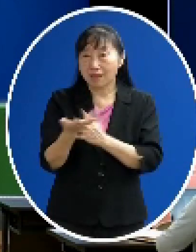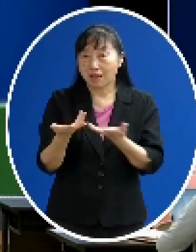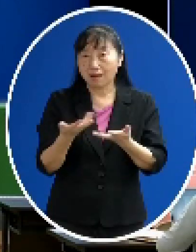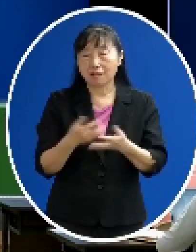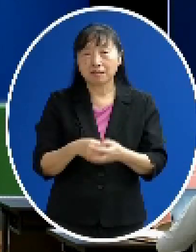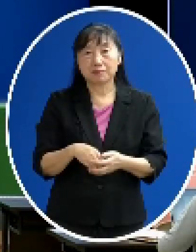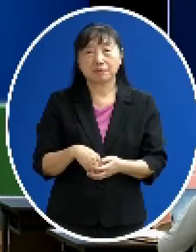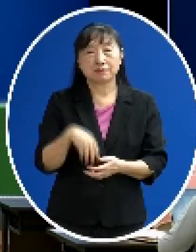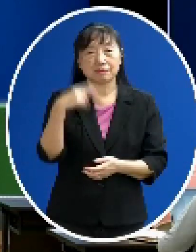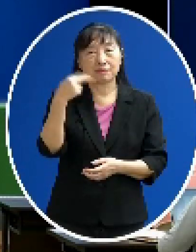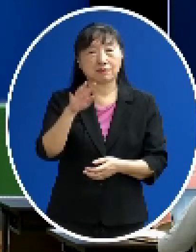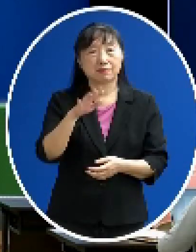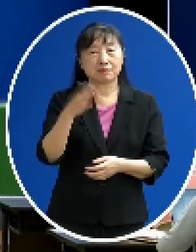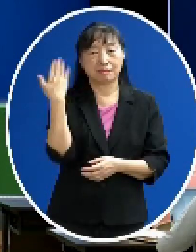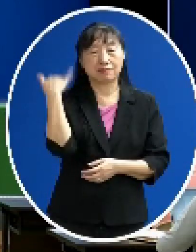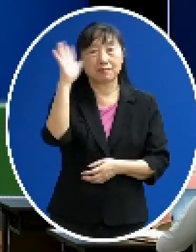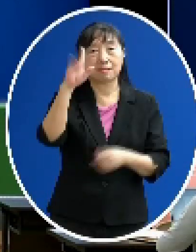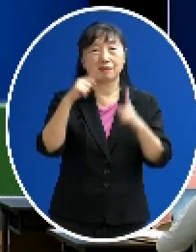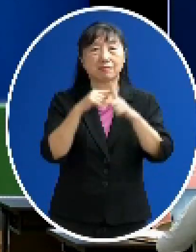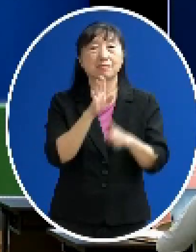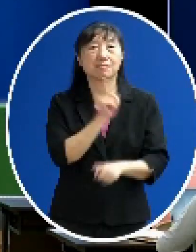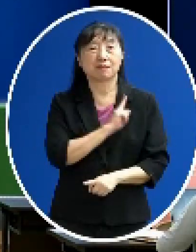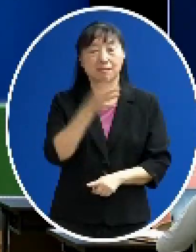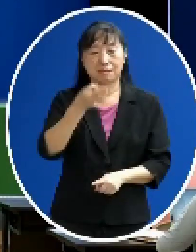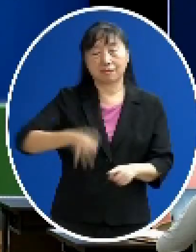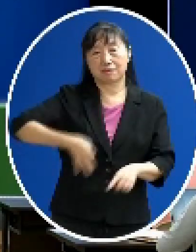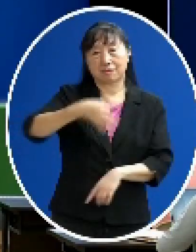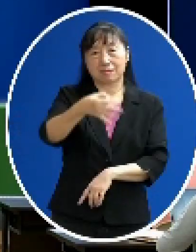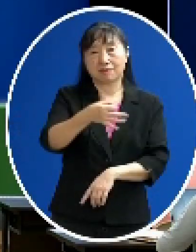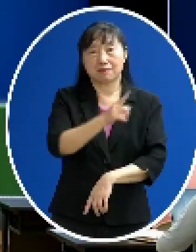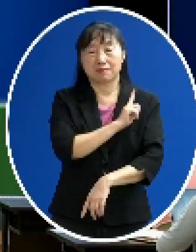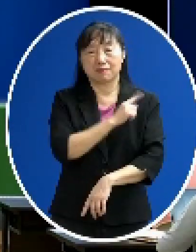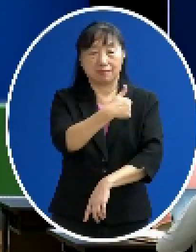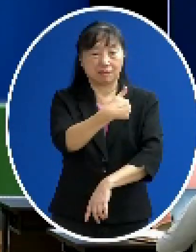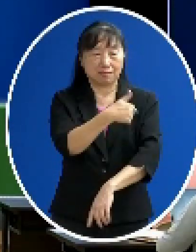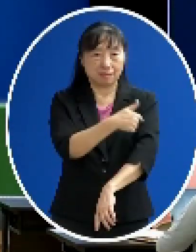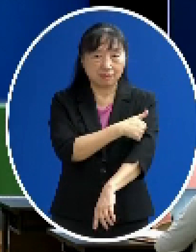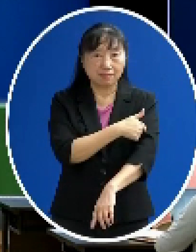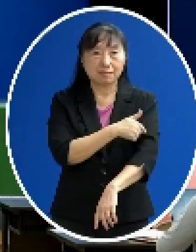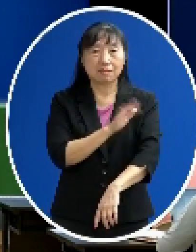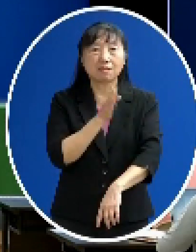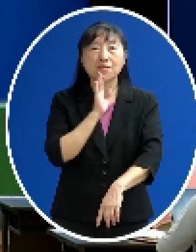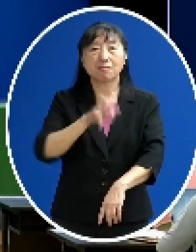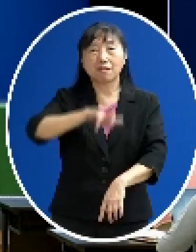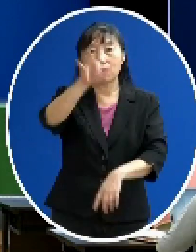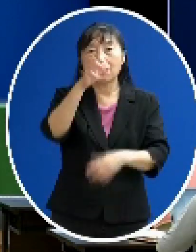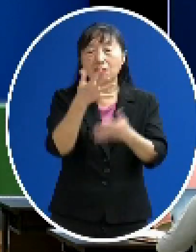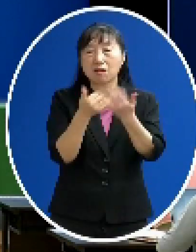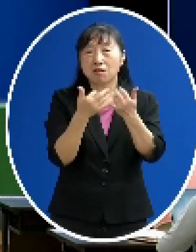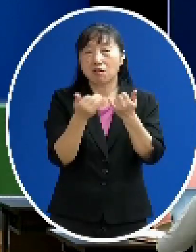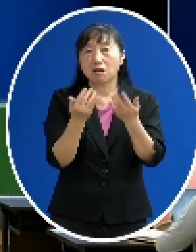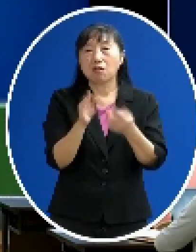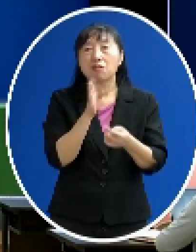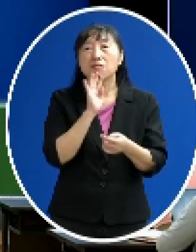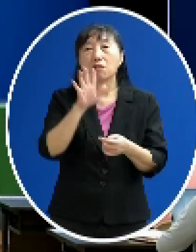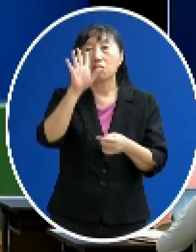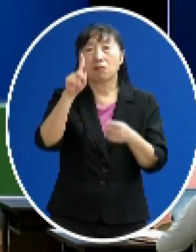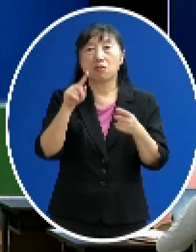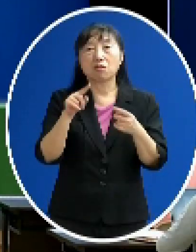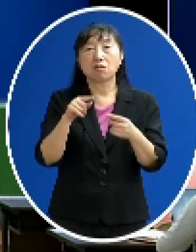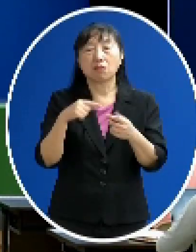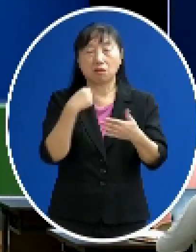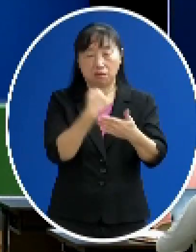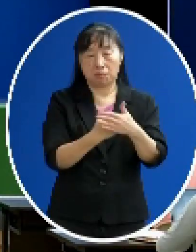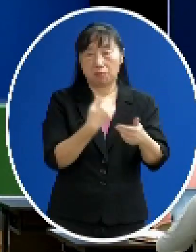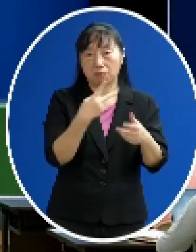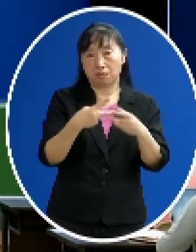之前有自費打過第一劑的留學生我們有說過會保留第二劑給他們打可是有一些留學生連第一劑都還沒有打